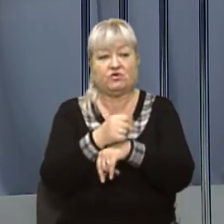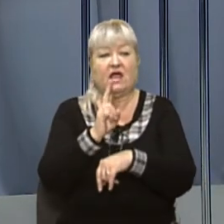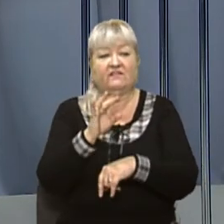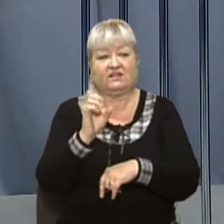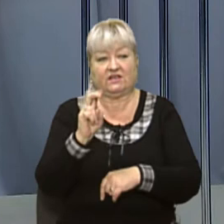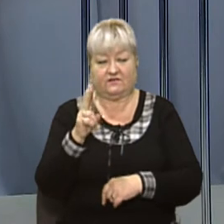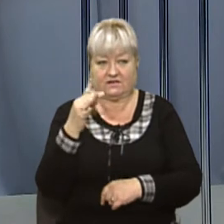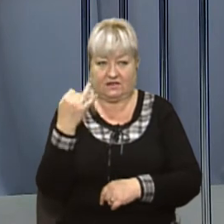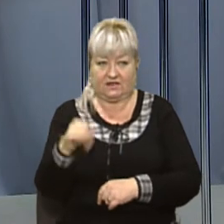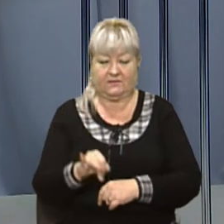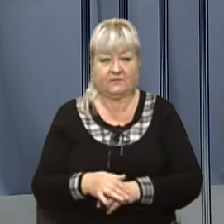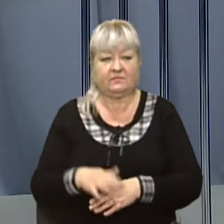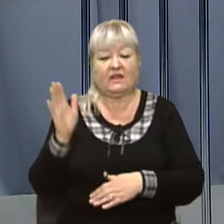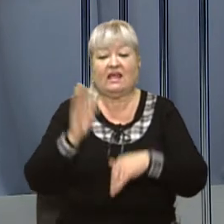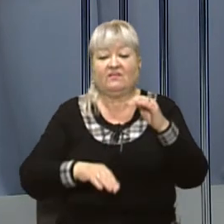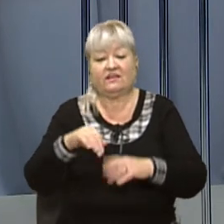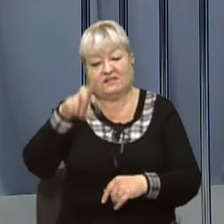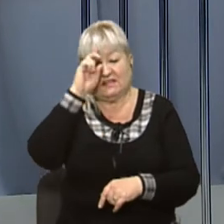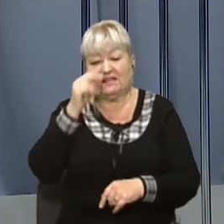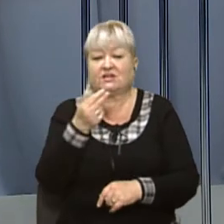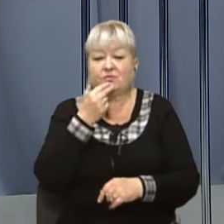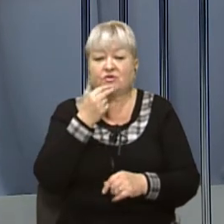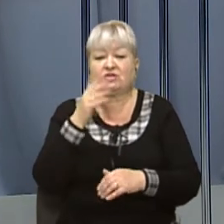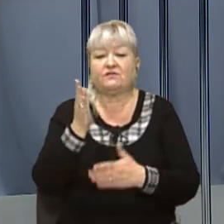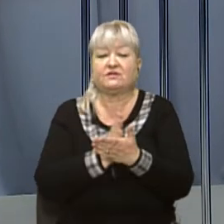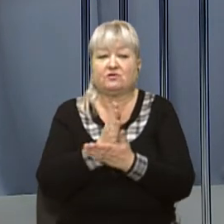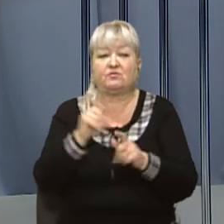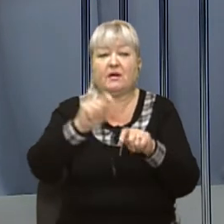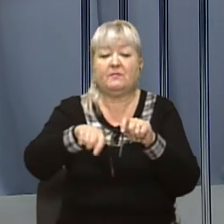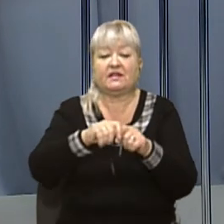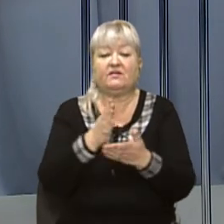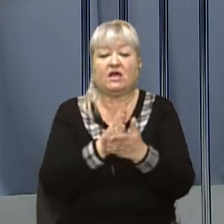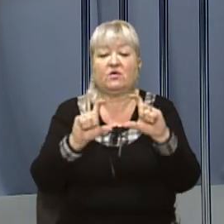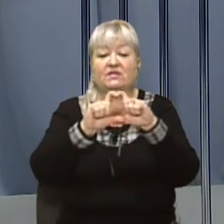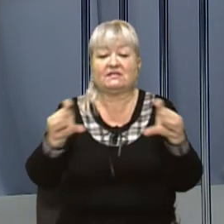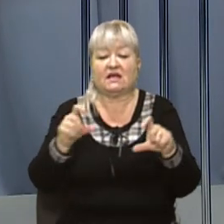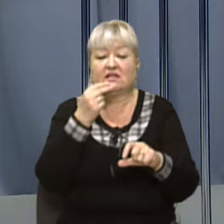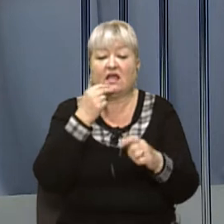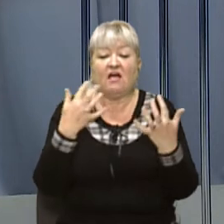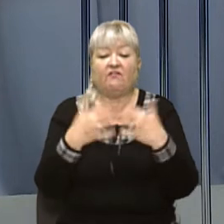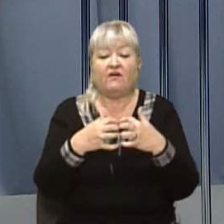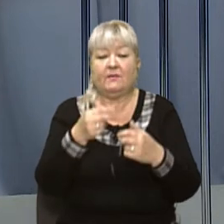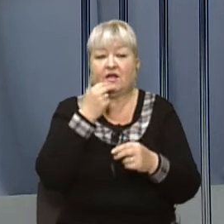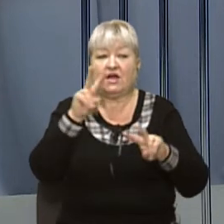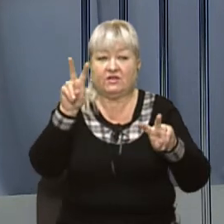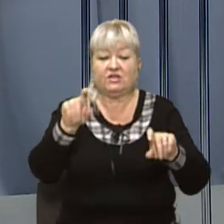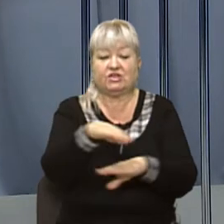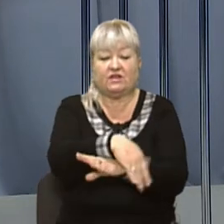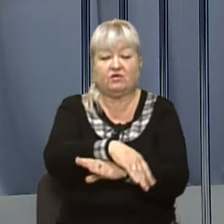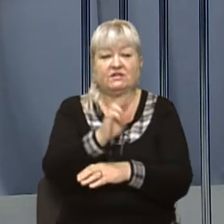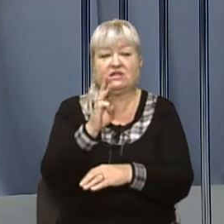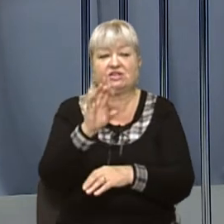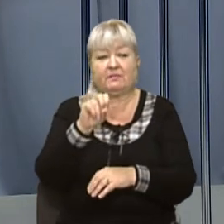Фахівці Держпродспоживслужби перевіряють заклад громадського харчування фабрика їжі, що на вулиці Шпитальній.